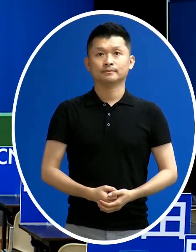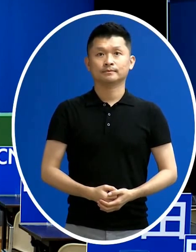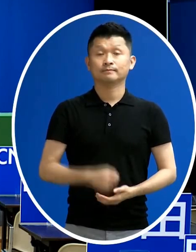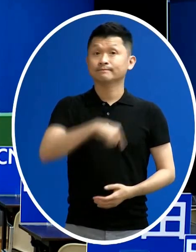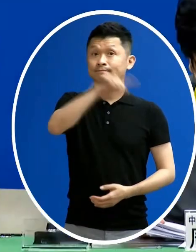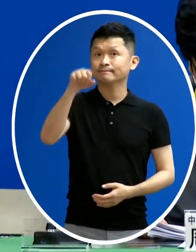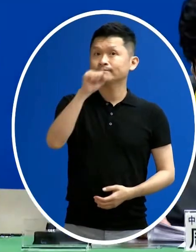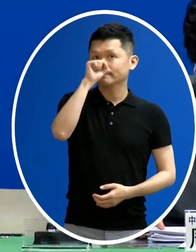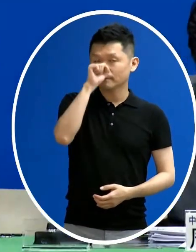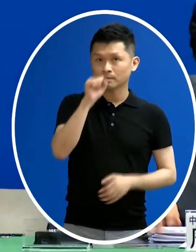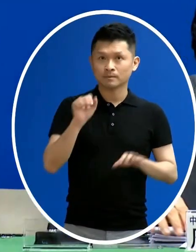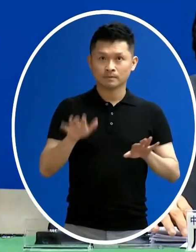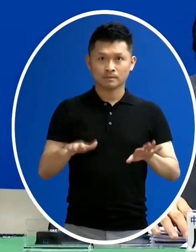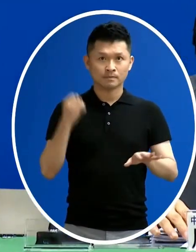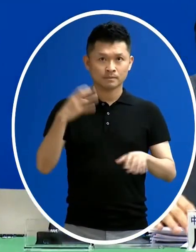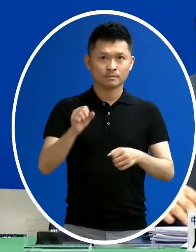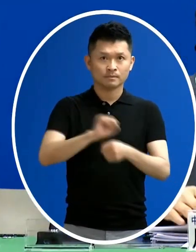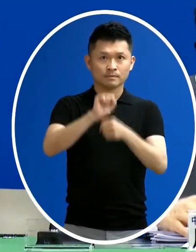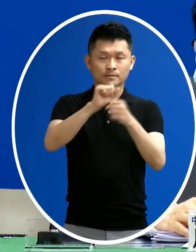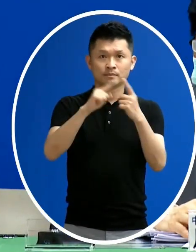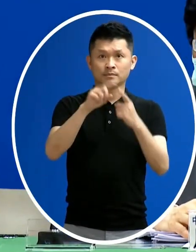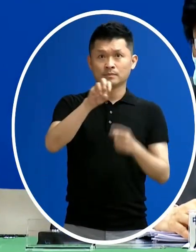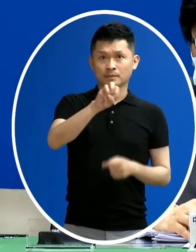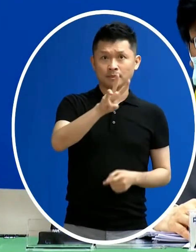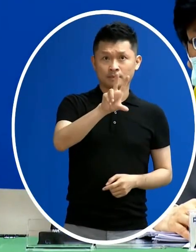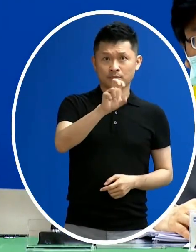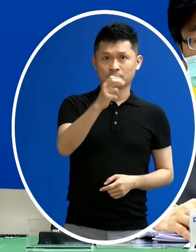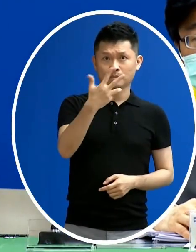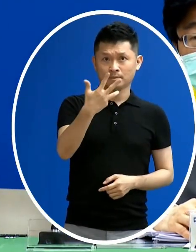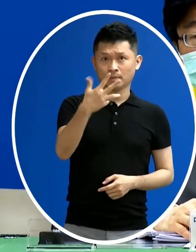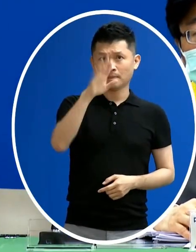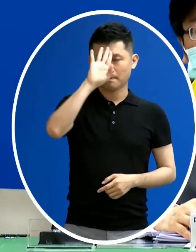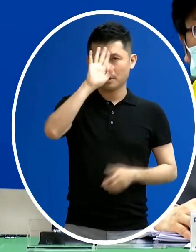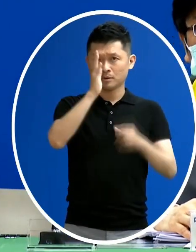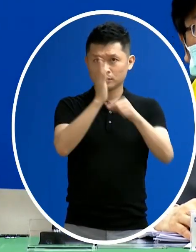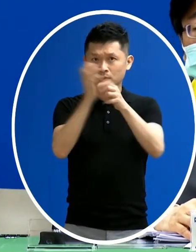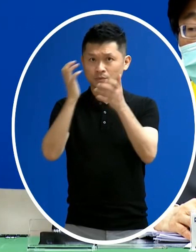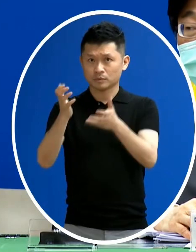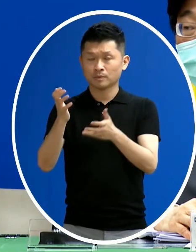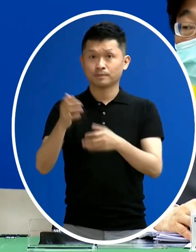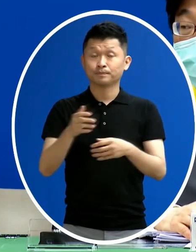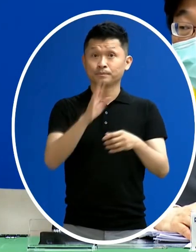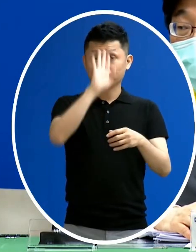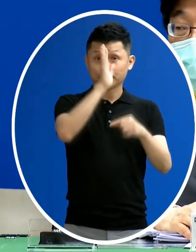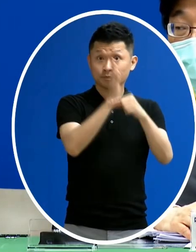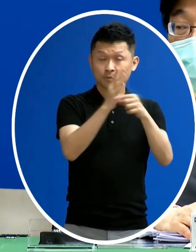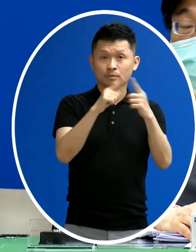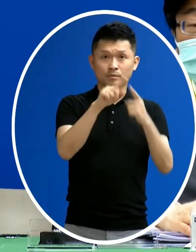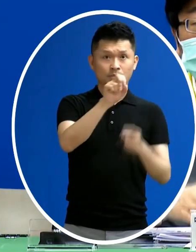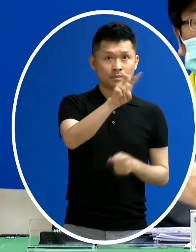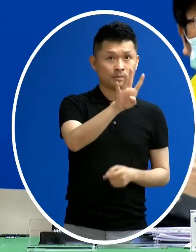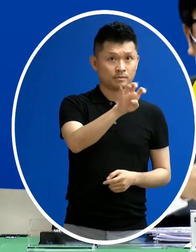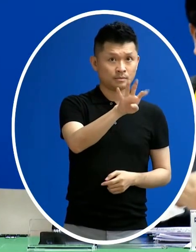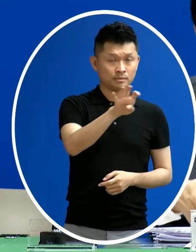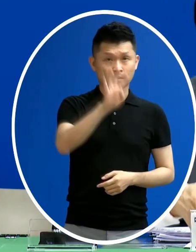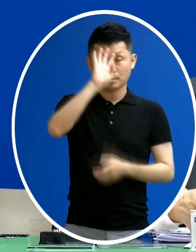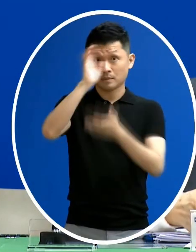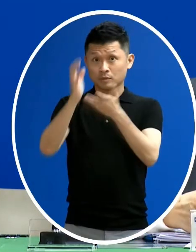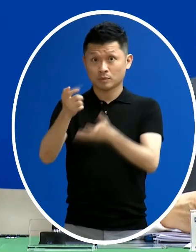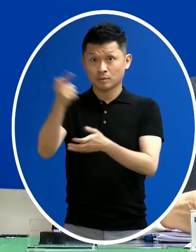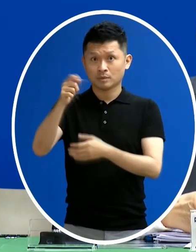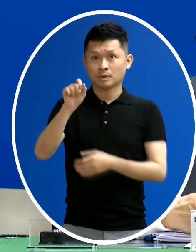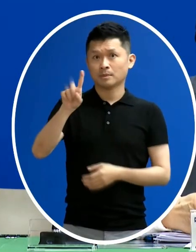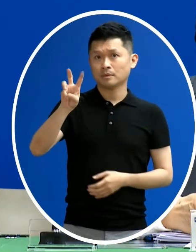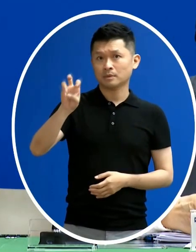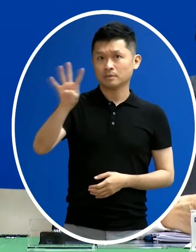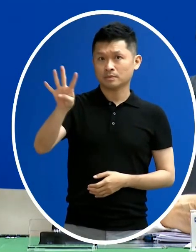大家好 那今天新增378例的中重症的個案其中中症佔244例 重症佔